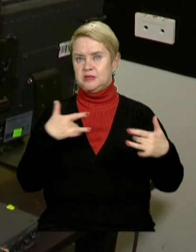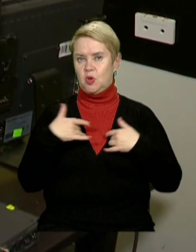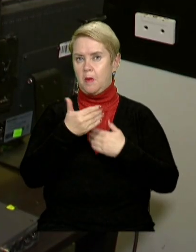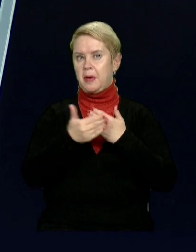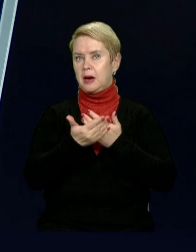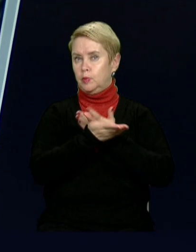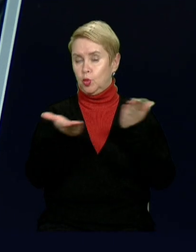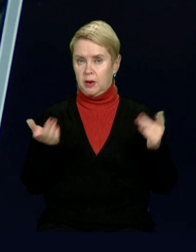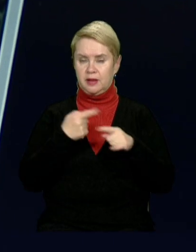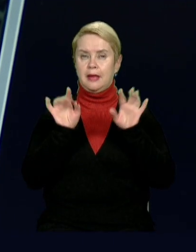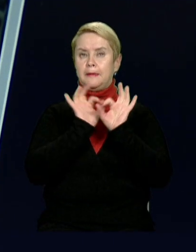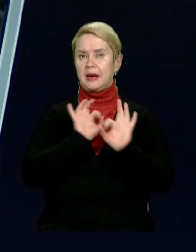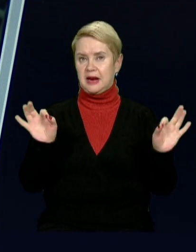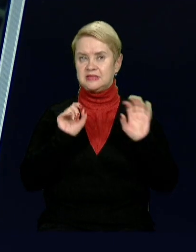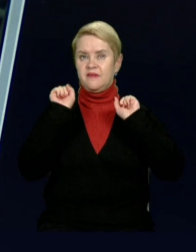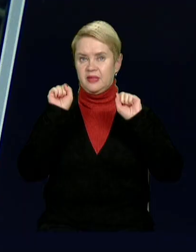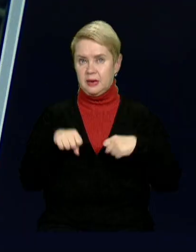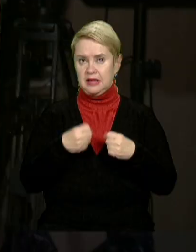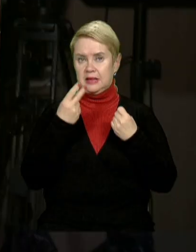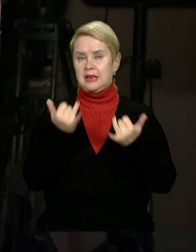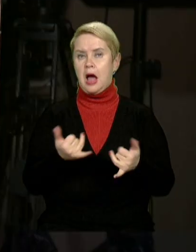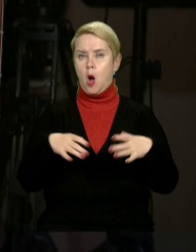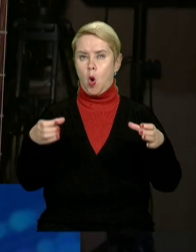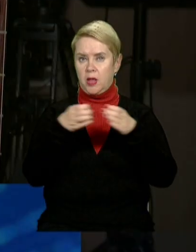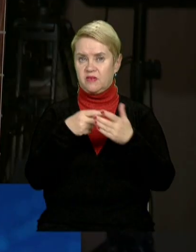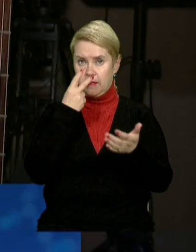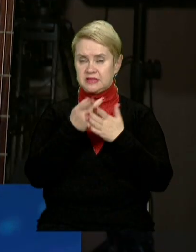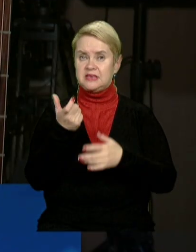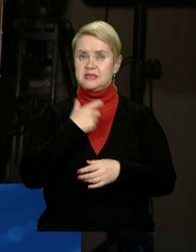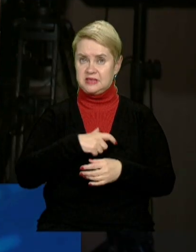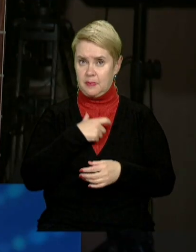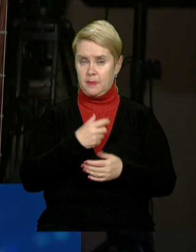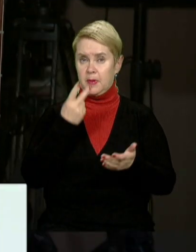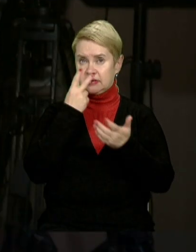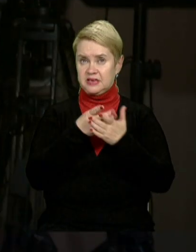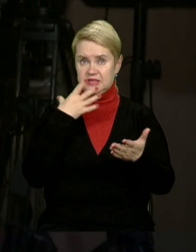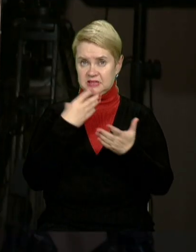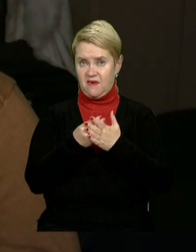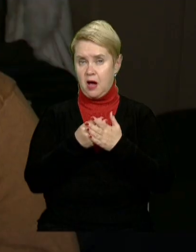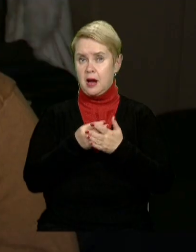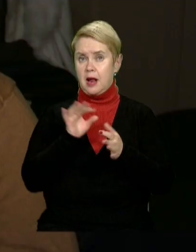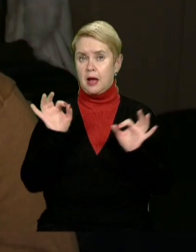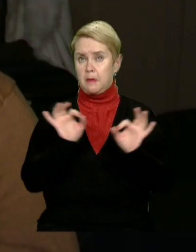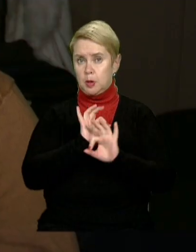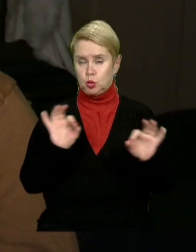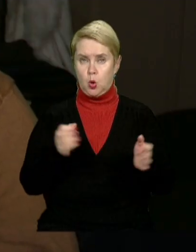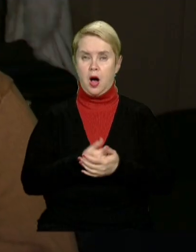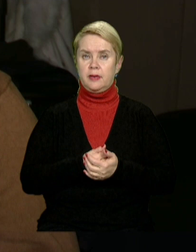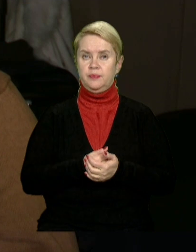перед публікою. Це прекрасна можливість для колективів показати себе, показати свій репертуар. Дуже